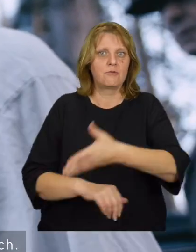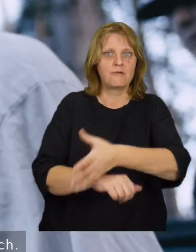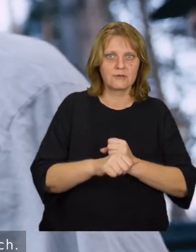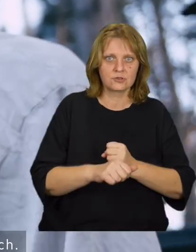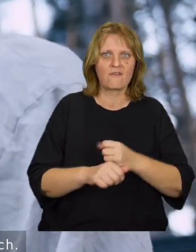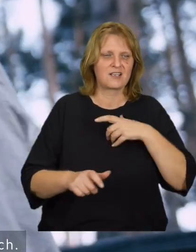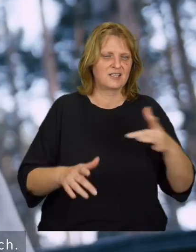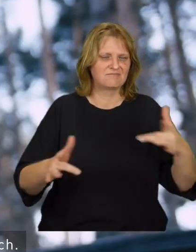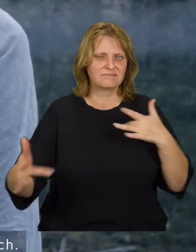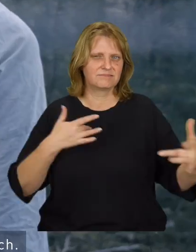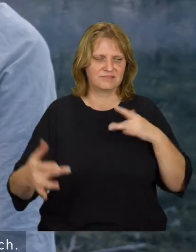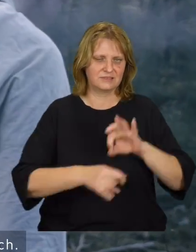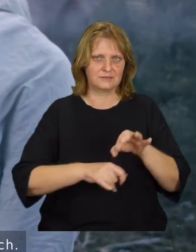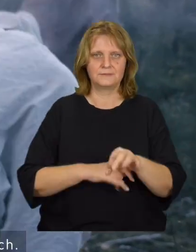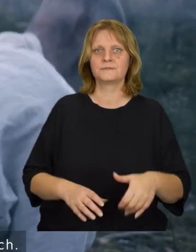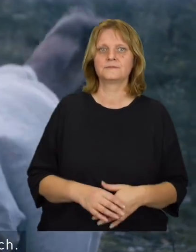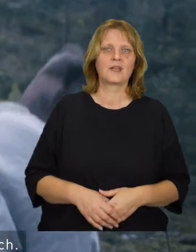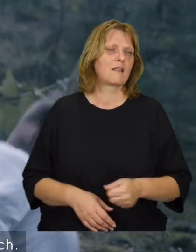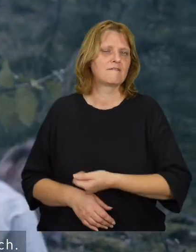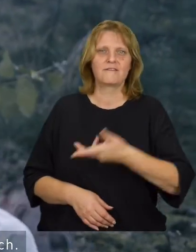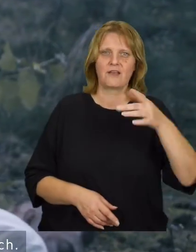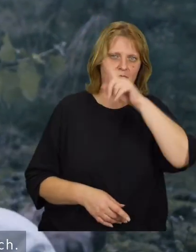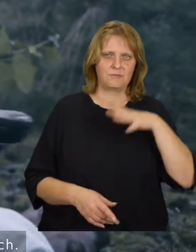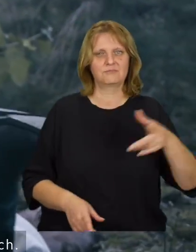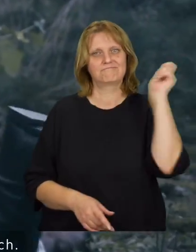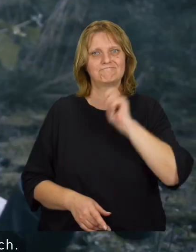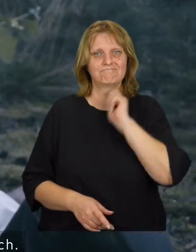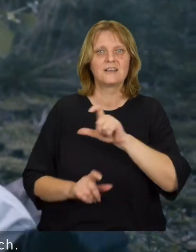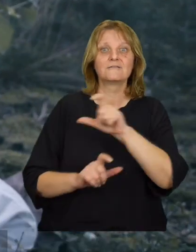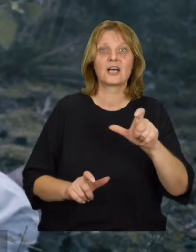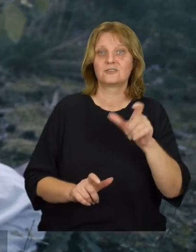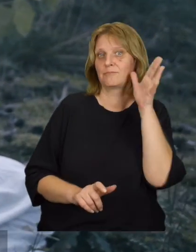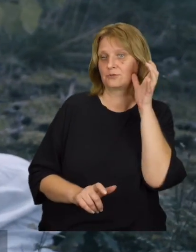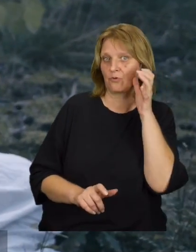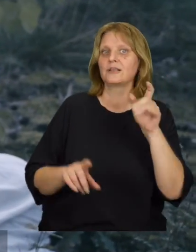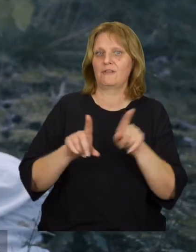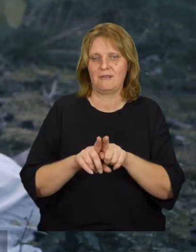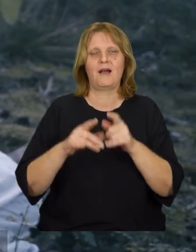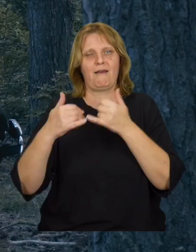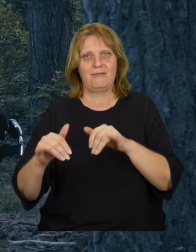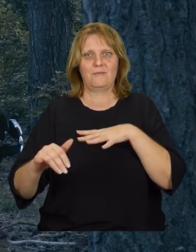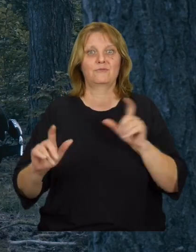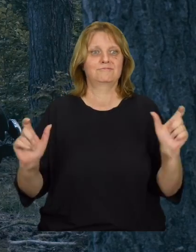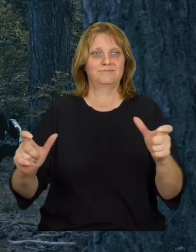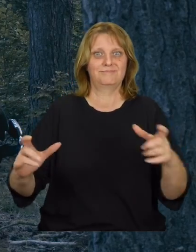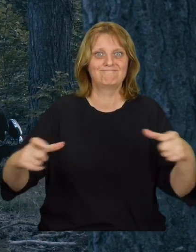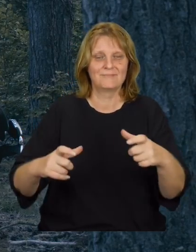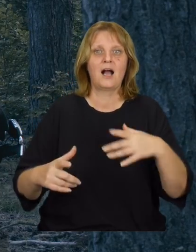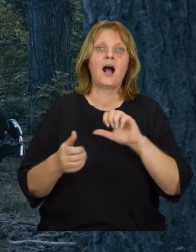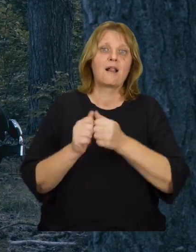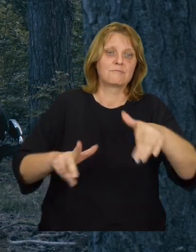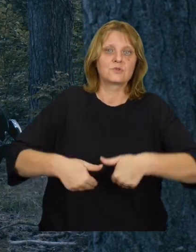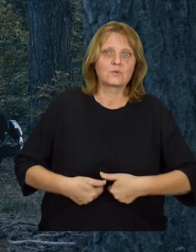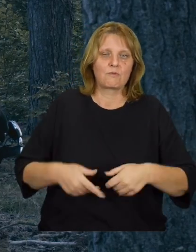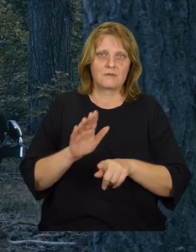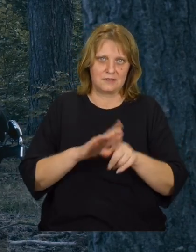aresztowanych i brutalnie torturowanych. Wielu zostało zamordowanych podczas śledztwa. Inni zginęli w trakcie obław lub zwycieńczenia